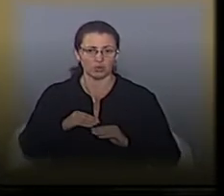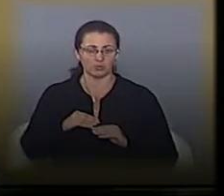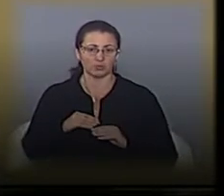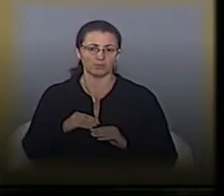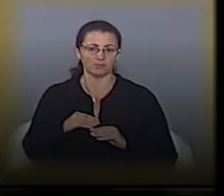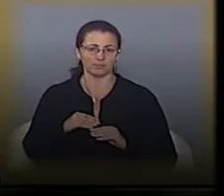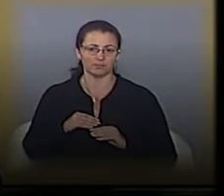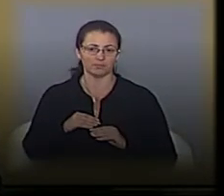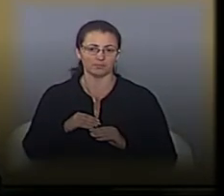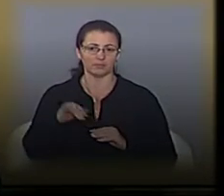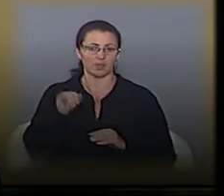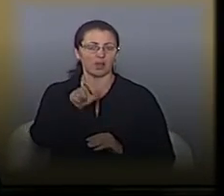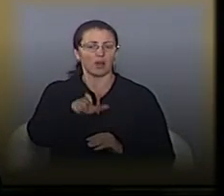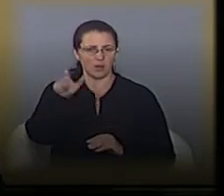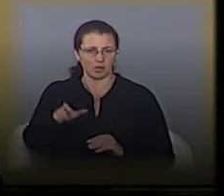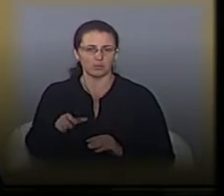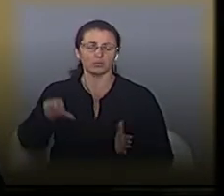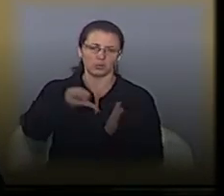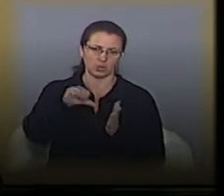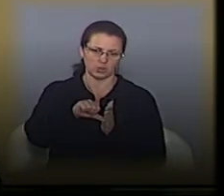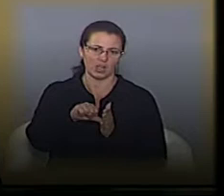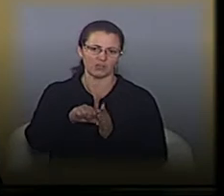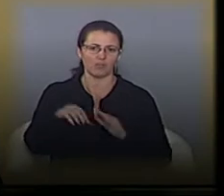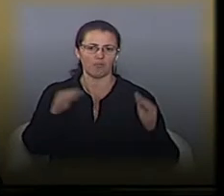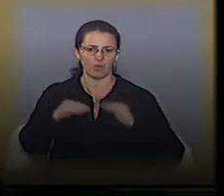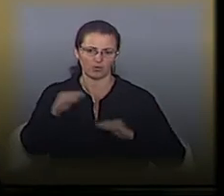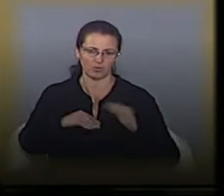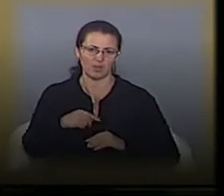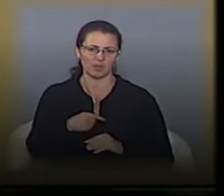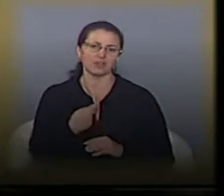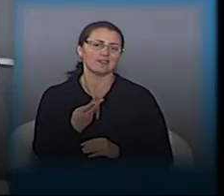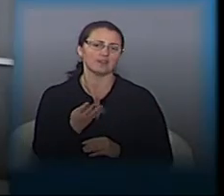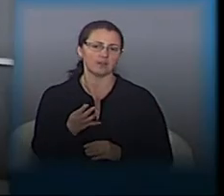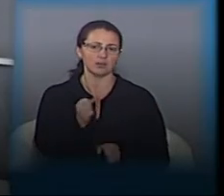громадськість бере безпосередньо участь у формуванні даного переліку робіт.